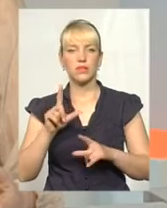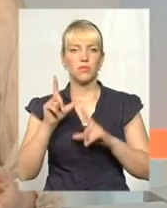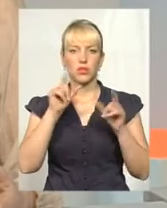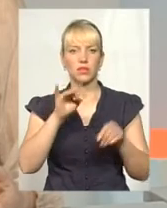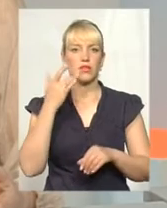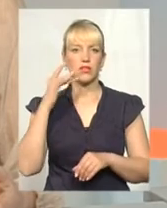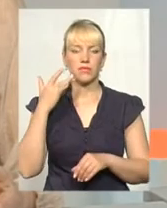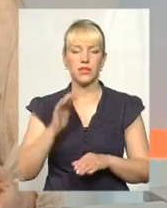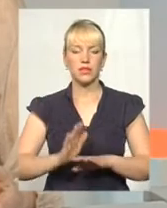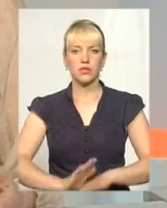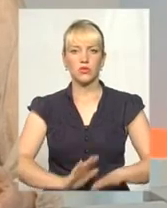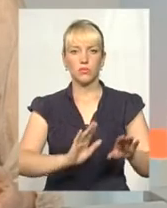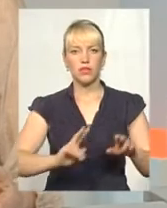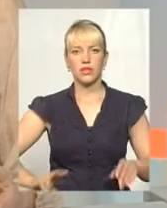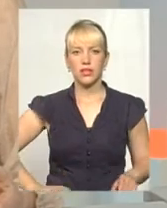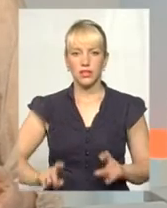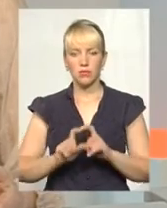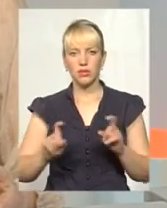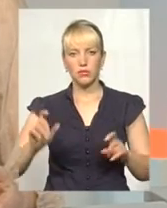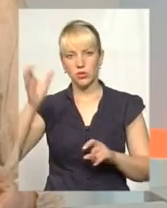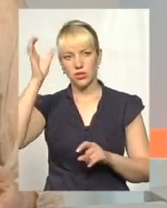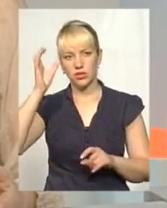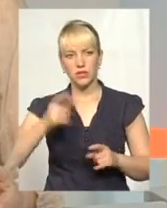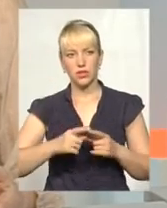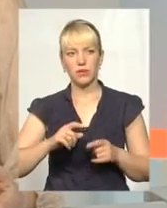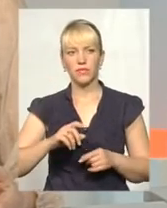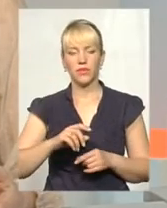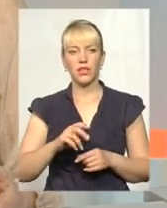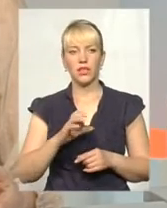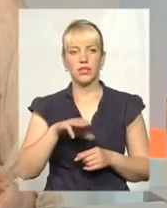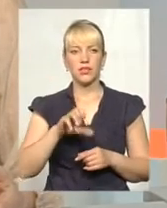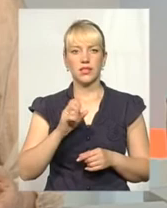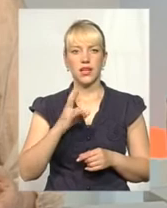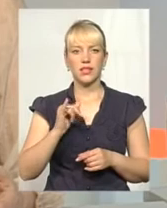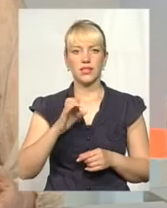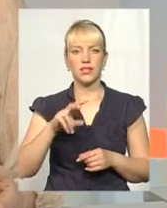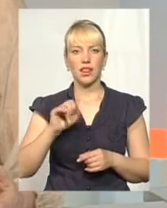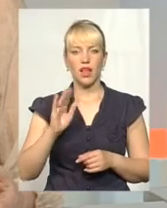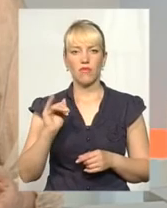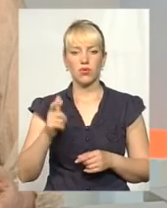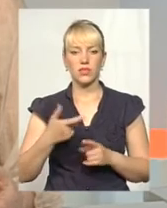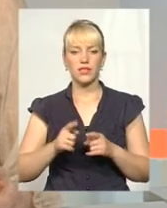заступник директора Департаменту освіти округу Станіславус, це наше місто-побратим Модеста.